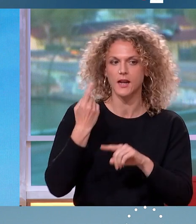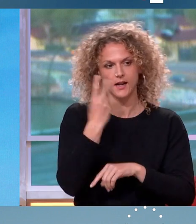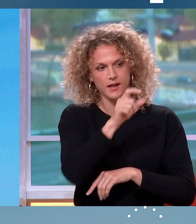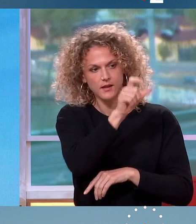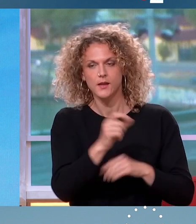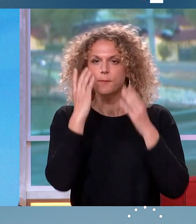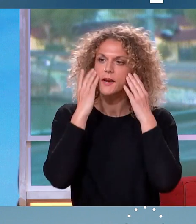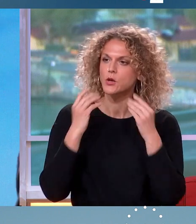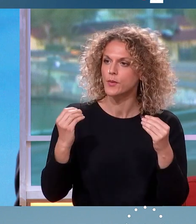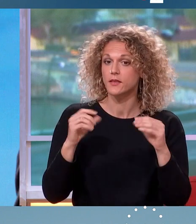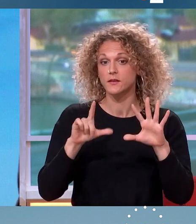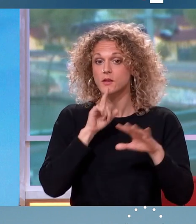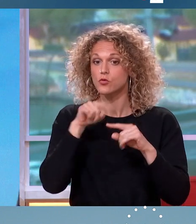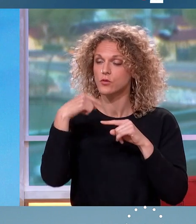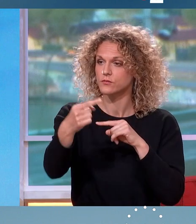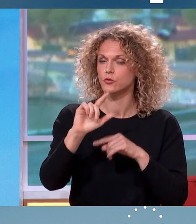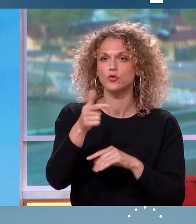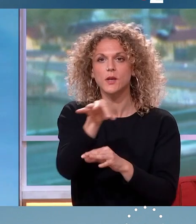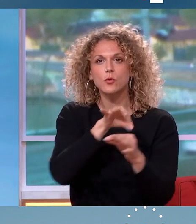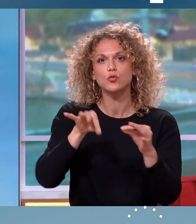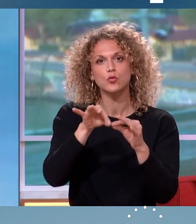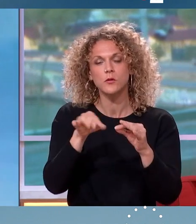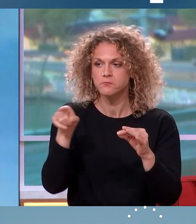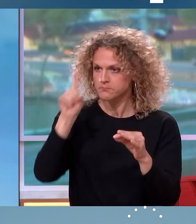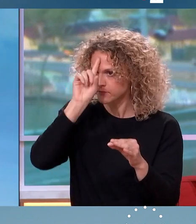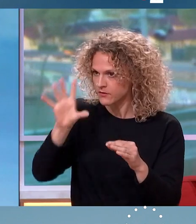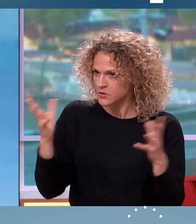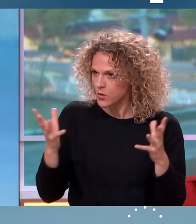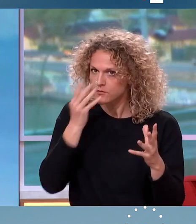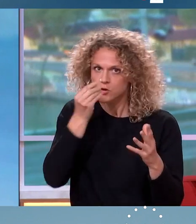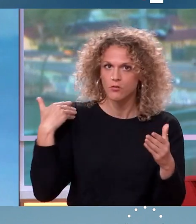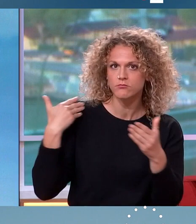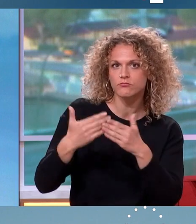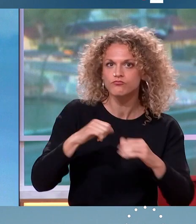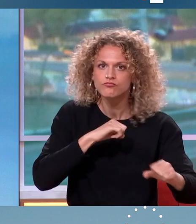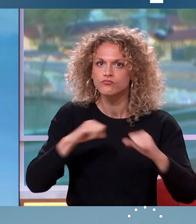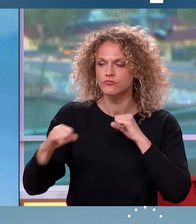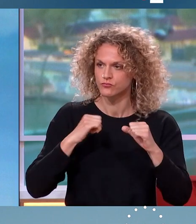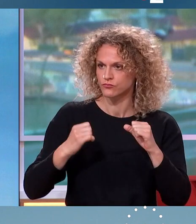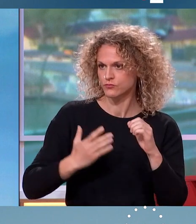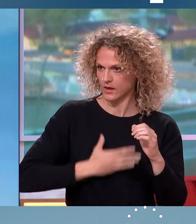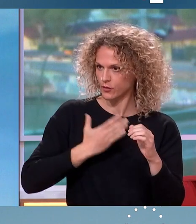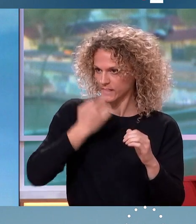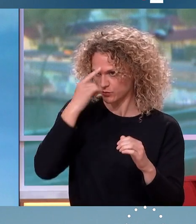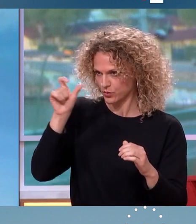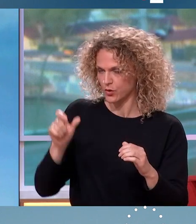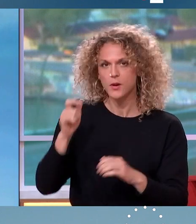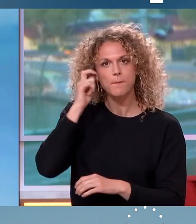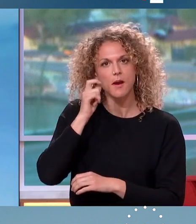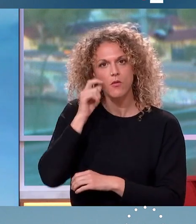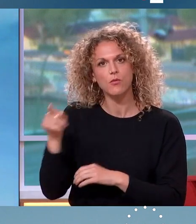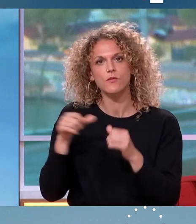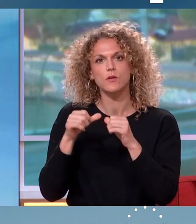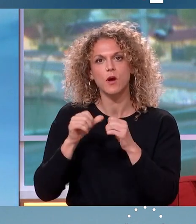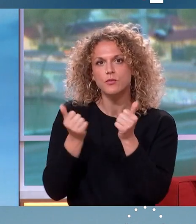choses à 7 jours maintenant du second tour ? Pour l'instant, la dynamique observée semble plutôt être en faveur d'Emmanuel Macron qui grappille quelques